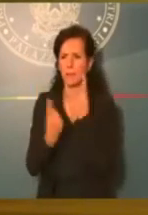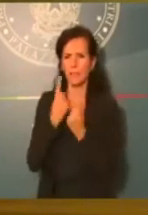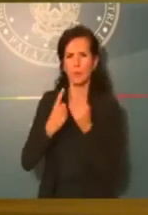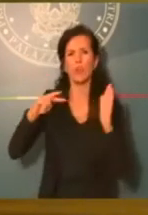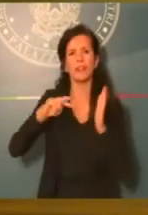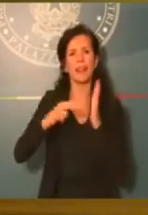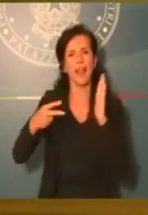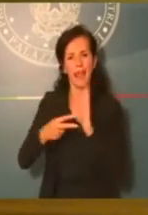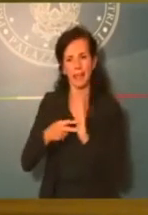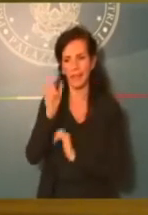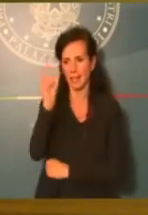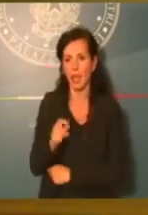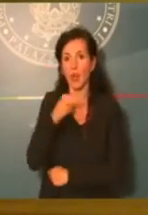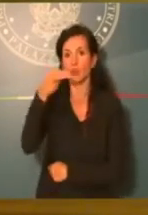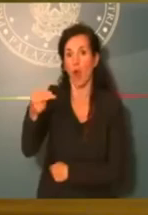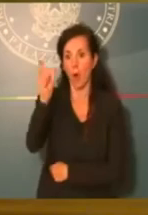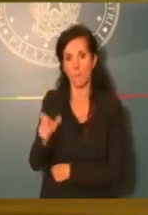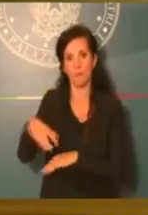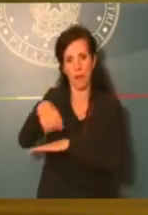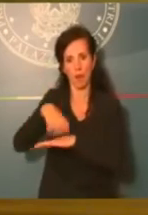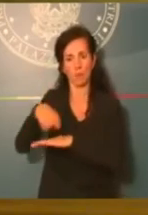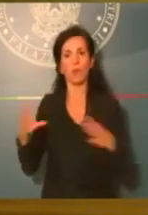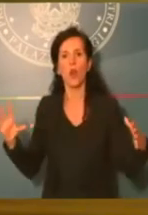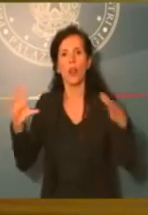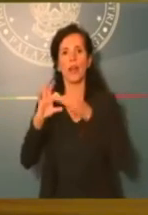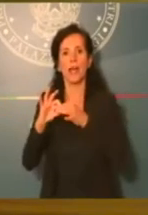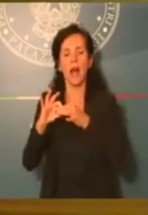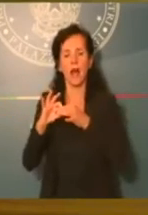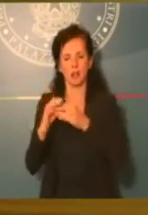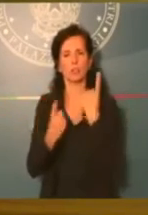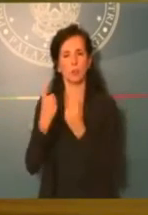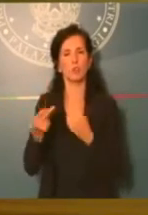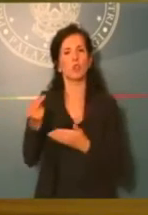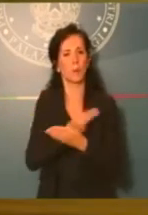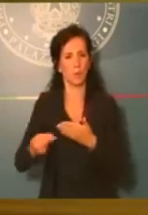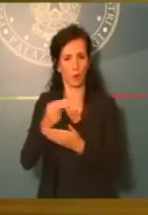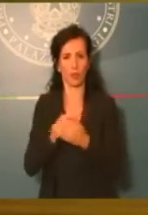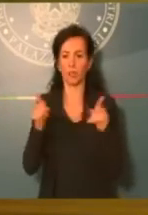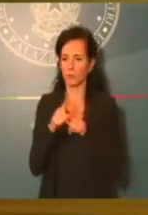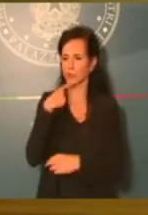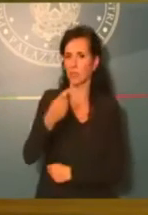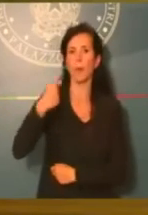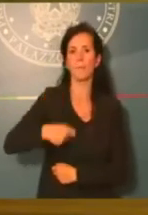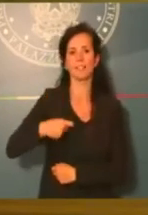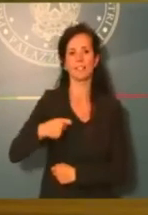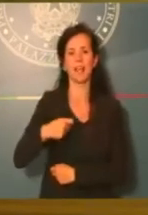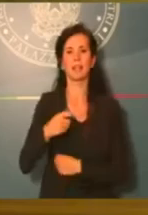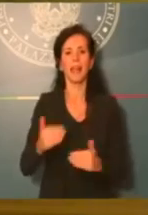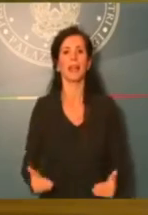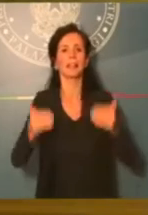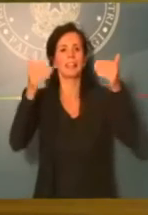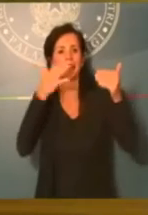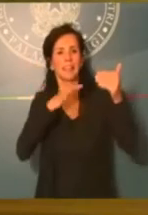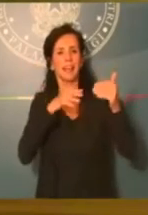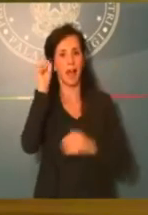particolar modo legate a questioni progettuali. Il Presidente prima citava la vicenda delle dighe in Sardegna, dove ci sono